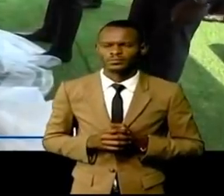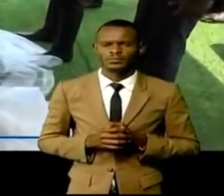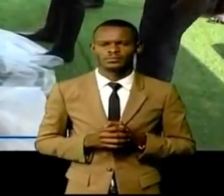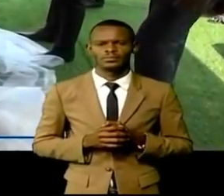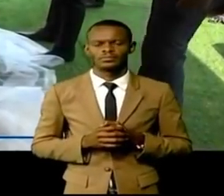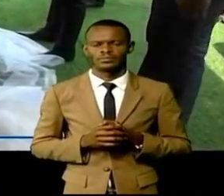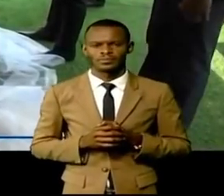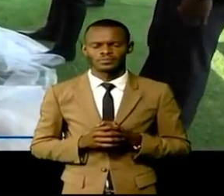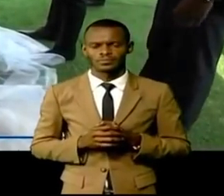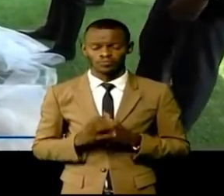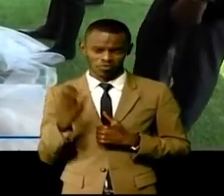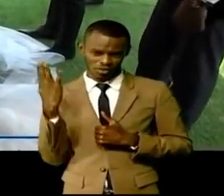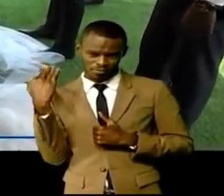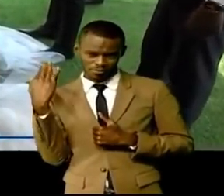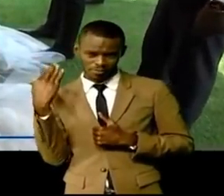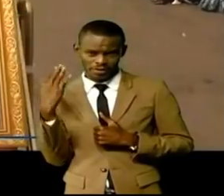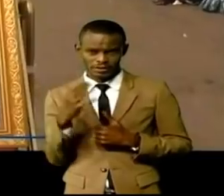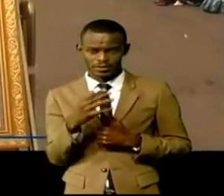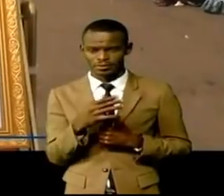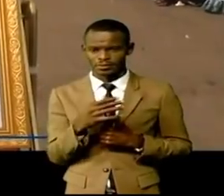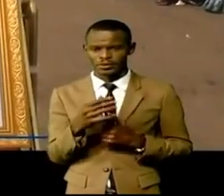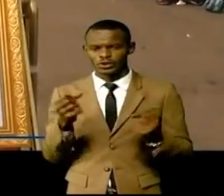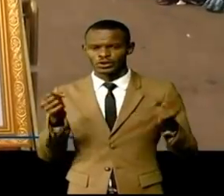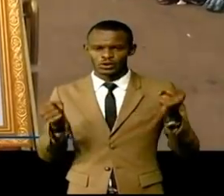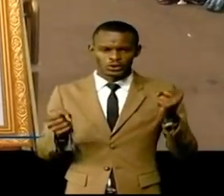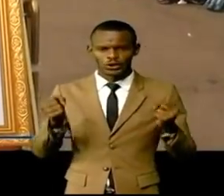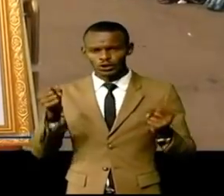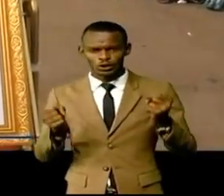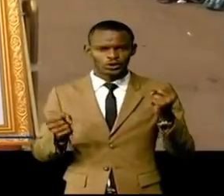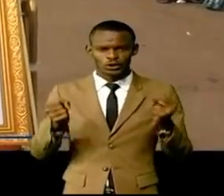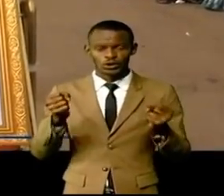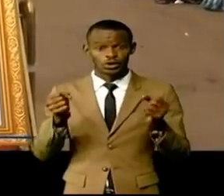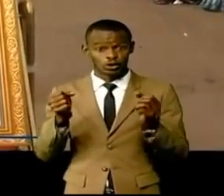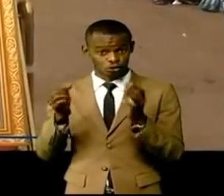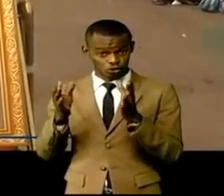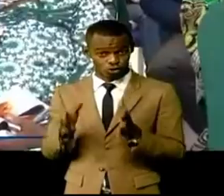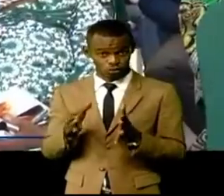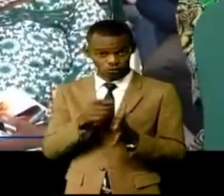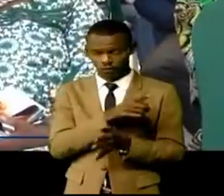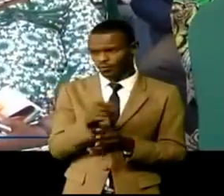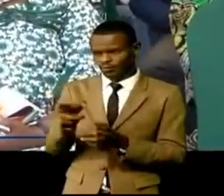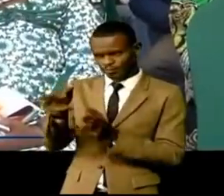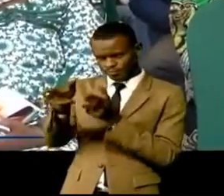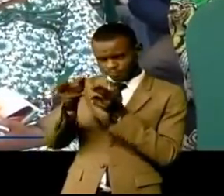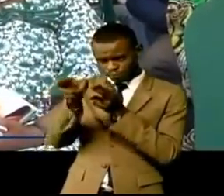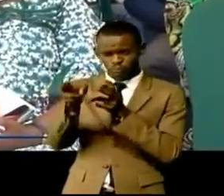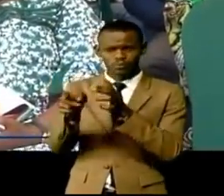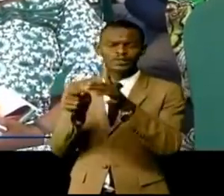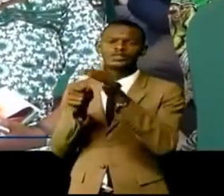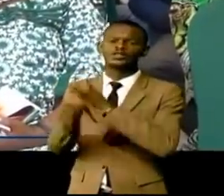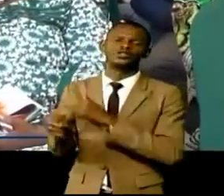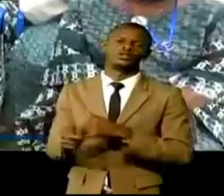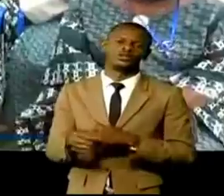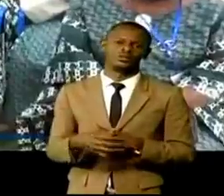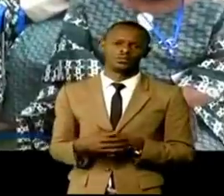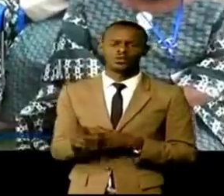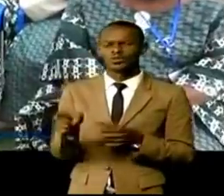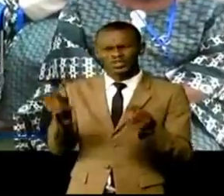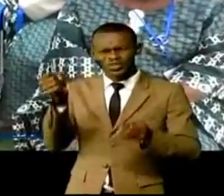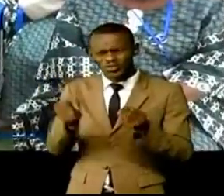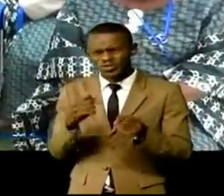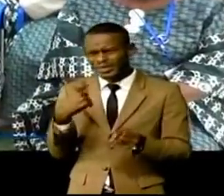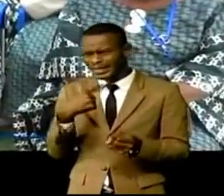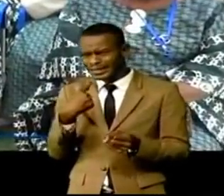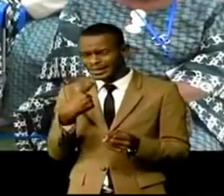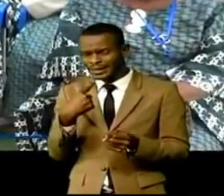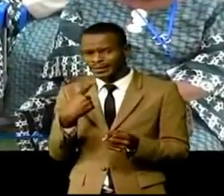assassiné dernièrement en plein exercice de son boulot Joseph Toutala chauffeur de messieurs qui sont loquillés représentant